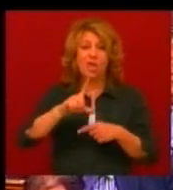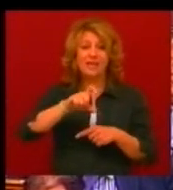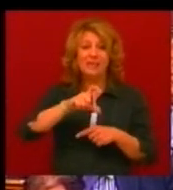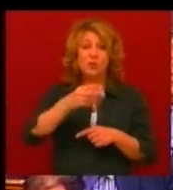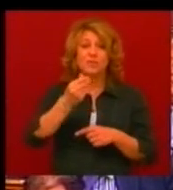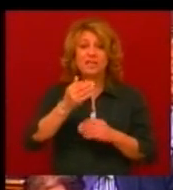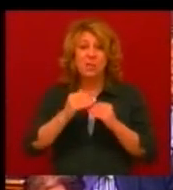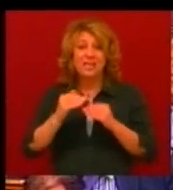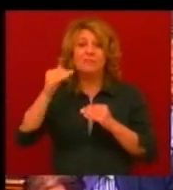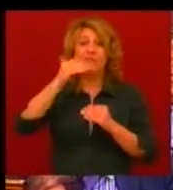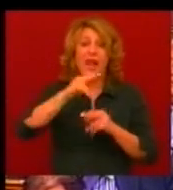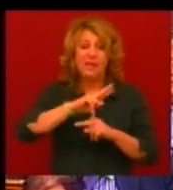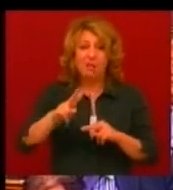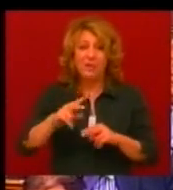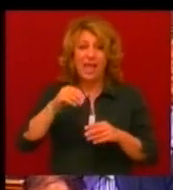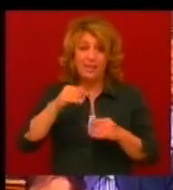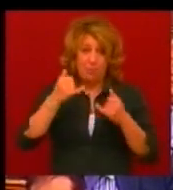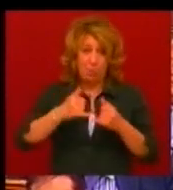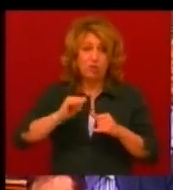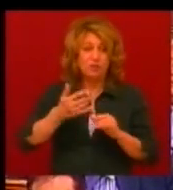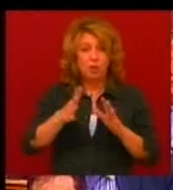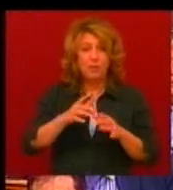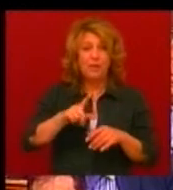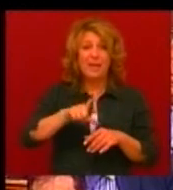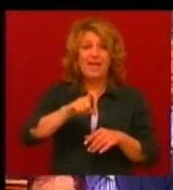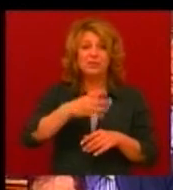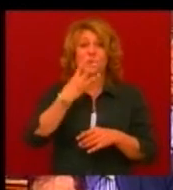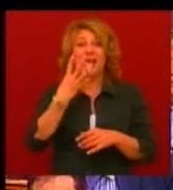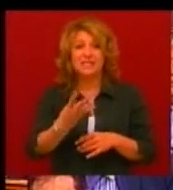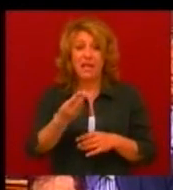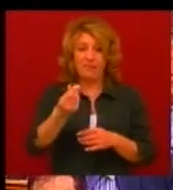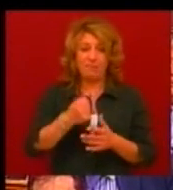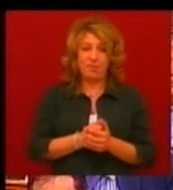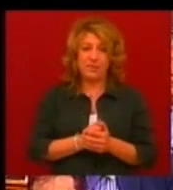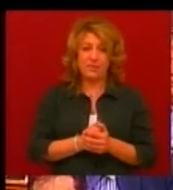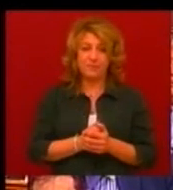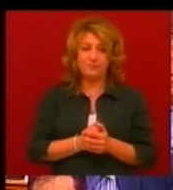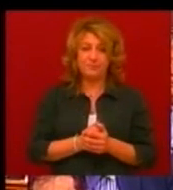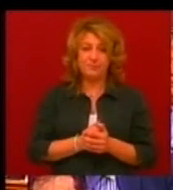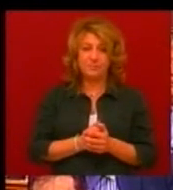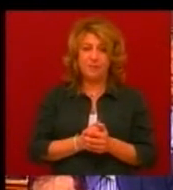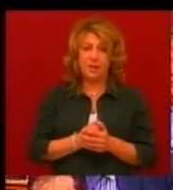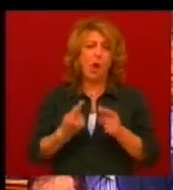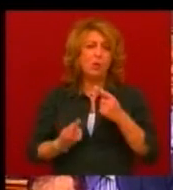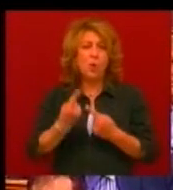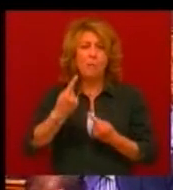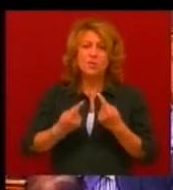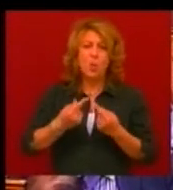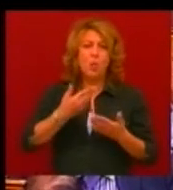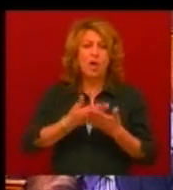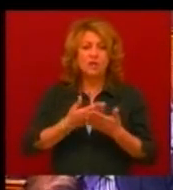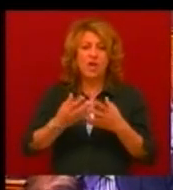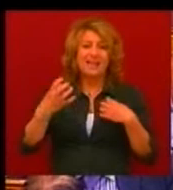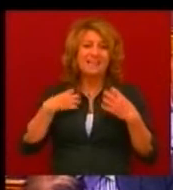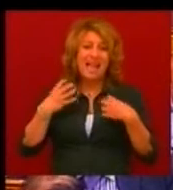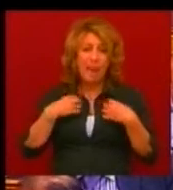forint felett van, ezekben a percekben körülbelül 240 forint. A különböző gazdasági szereplők,